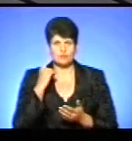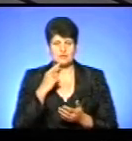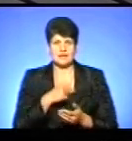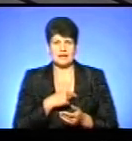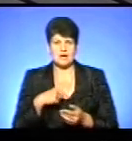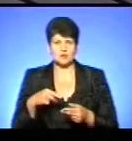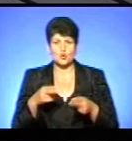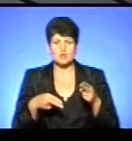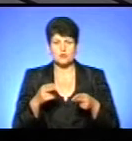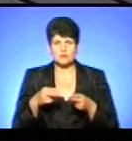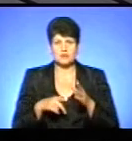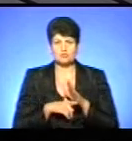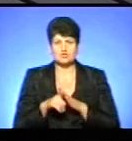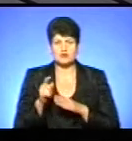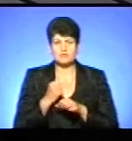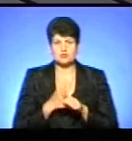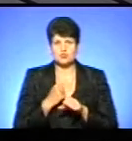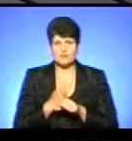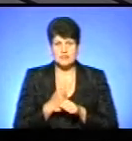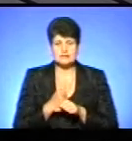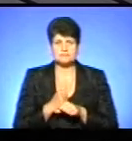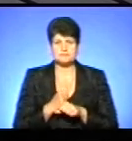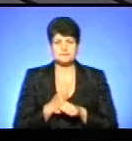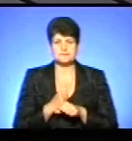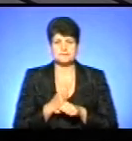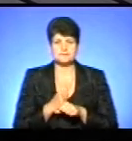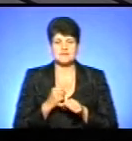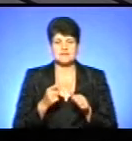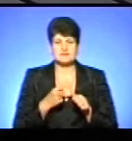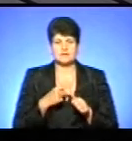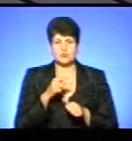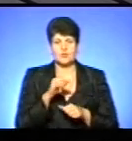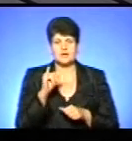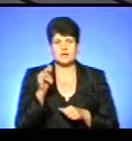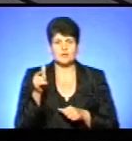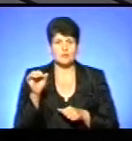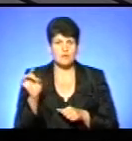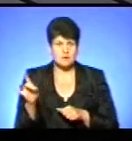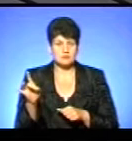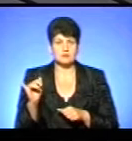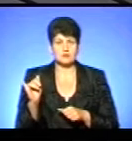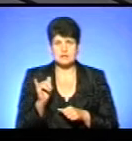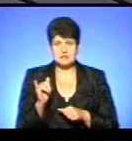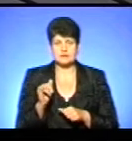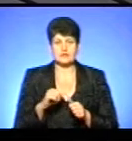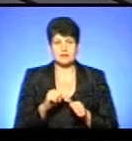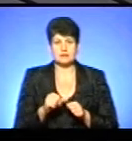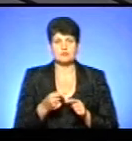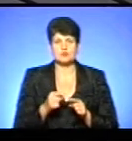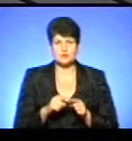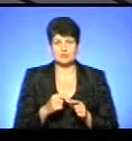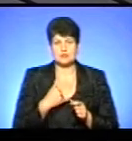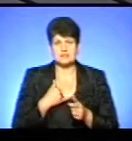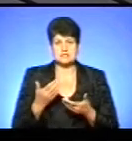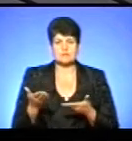який почав працювати і звати його Ігор. І крім цього, в нас сьогодні ми запросили